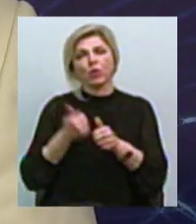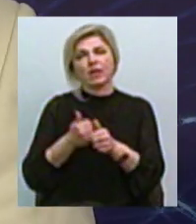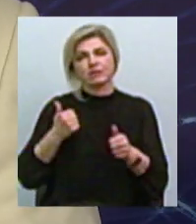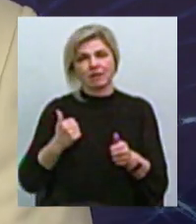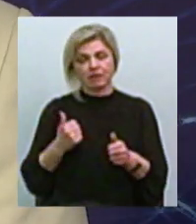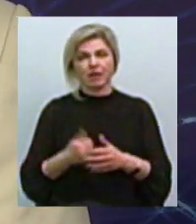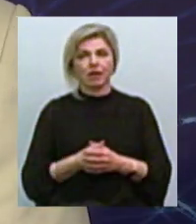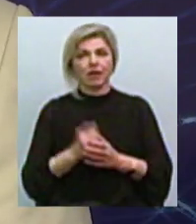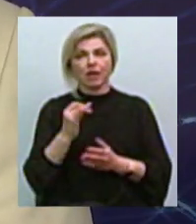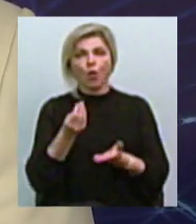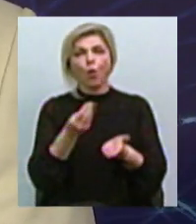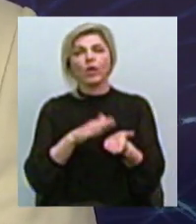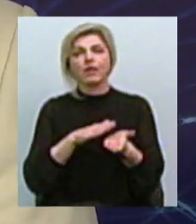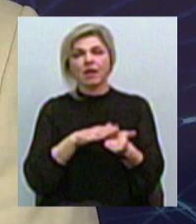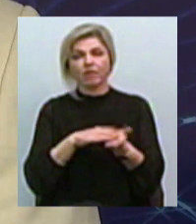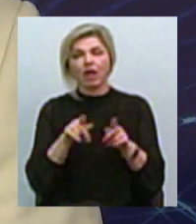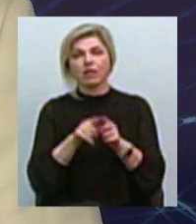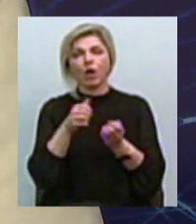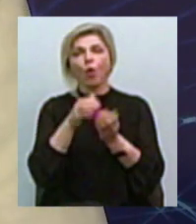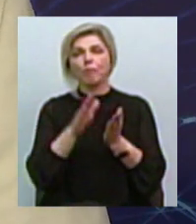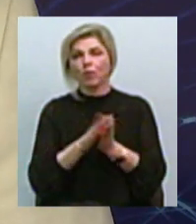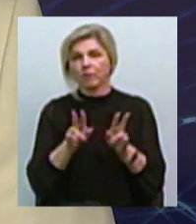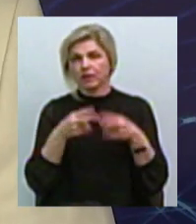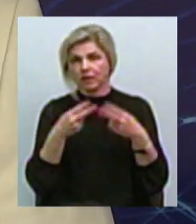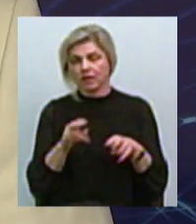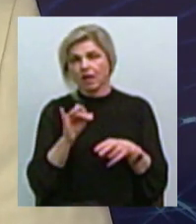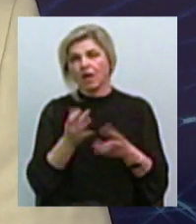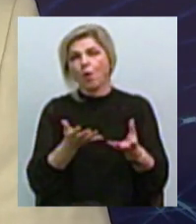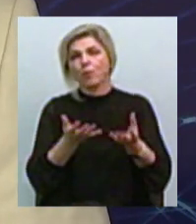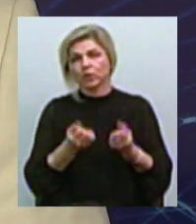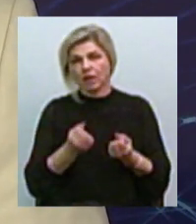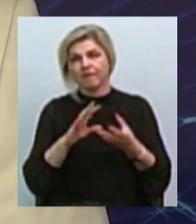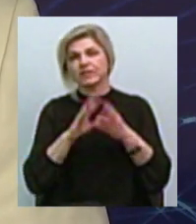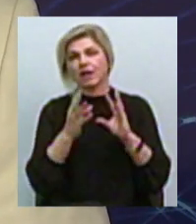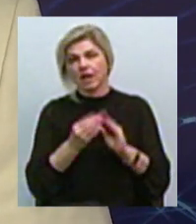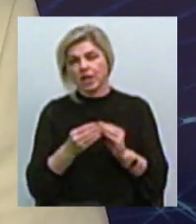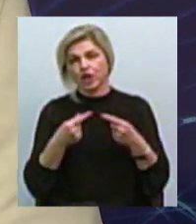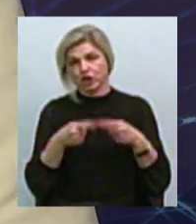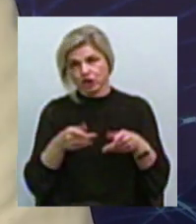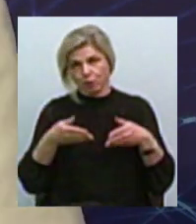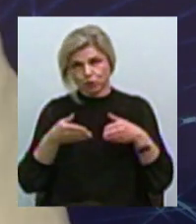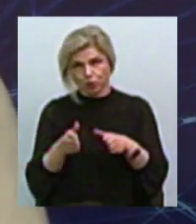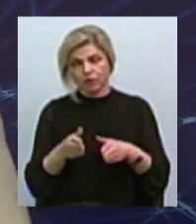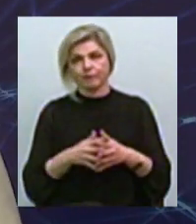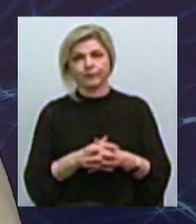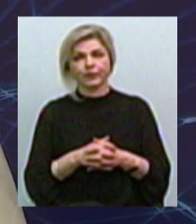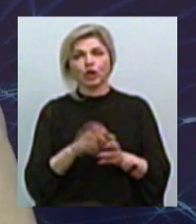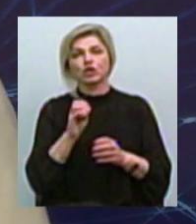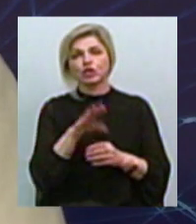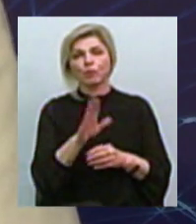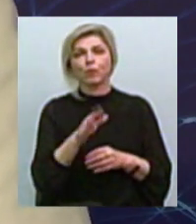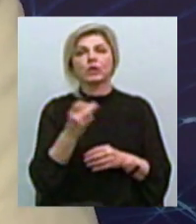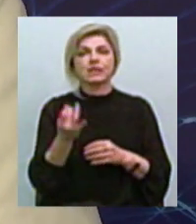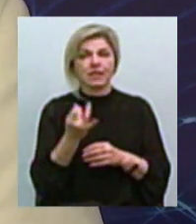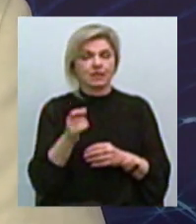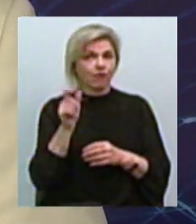і готівка у таких обсягах не потрібна, і отримують її взагалі-то іншим чином Між тим, якщо будуть зацікавлені особи